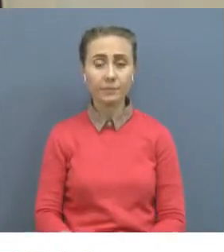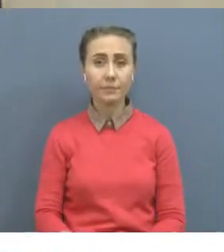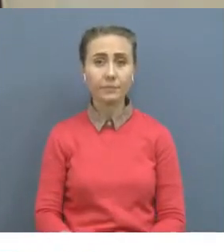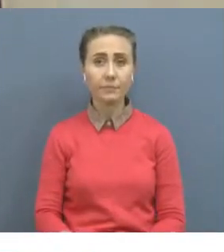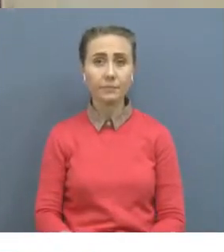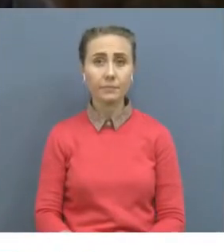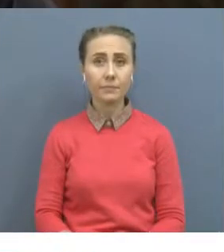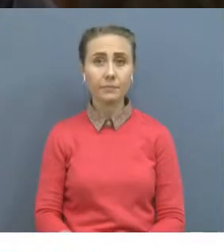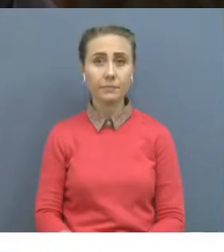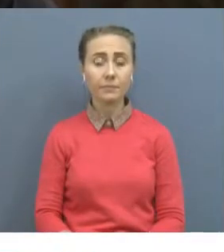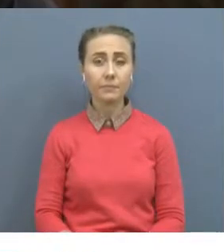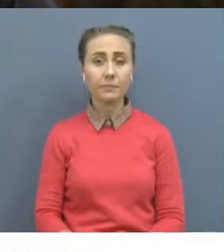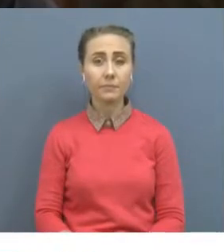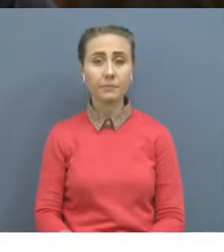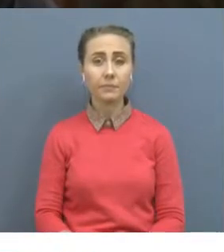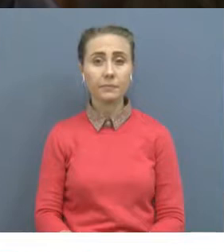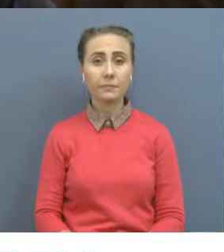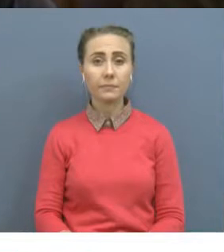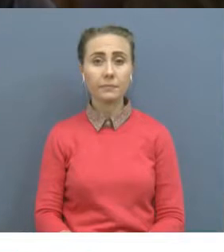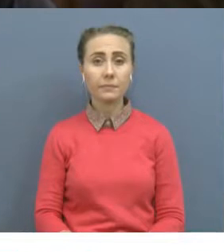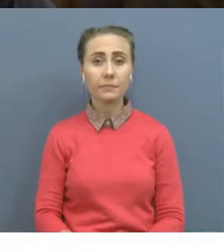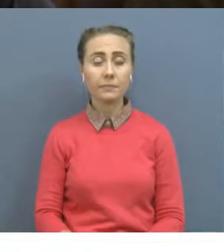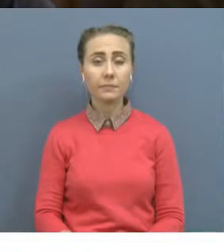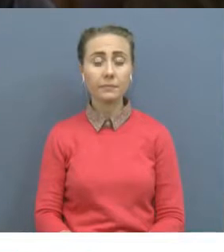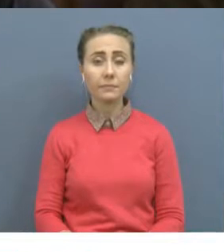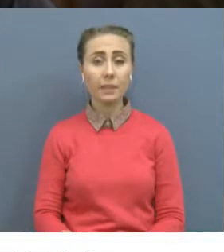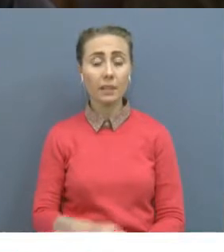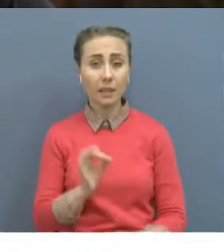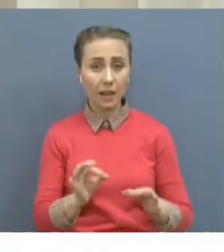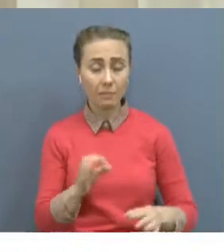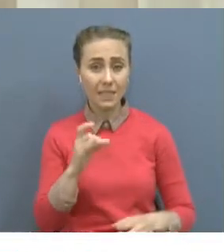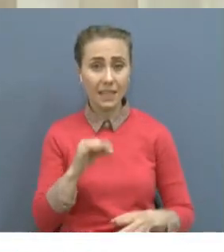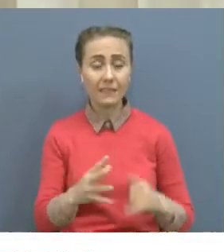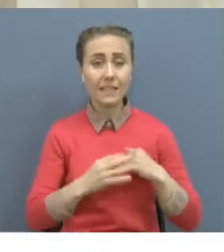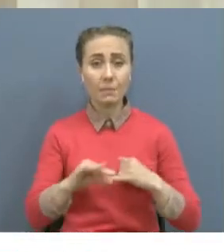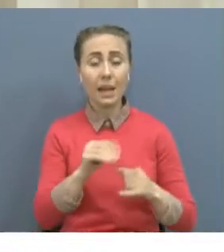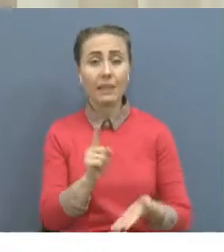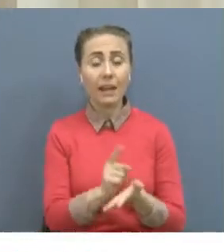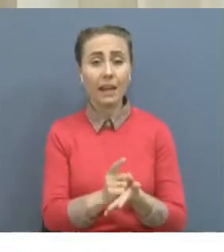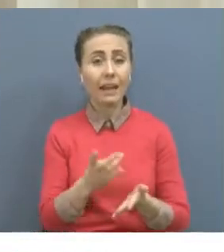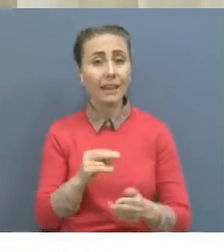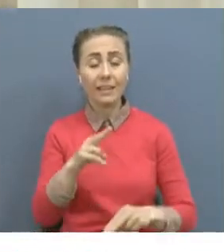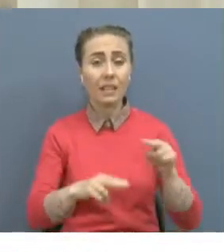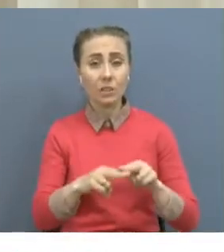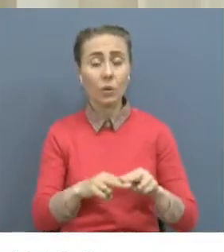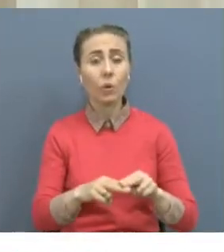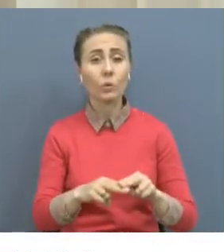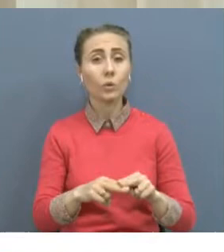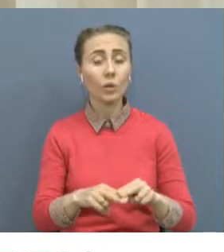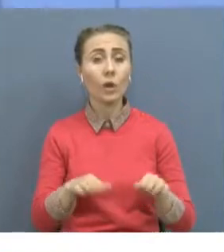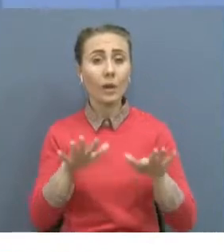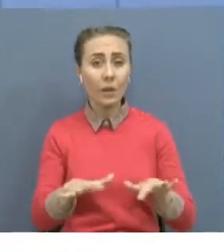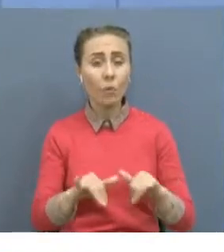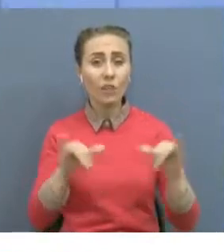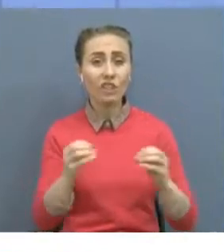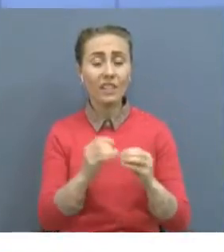өте іс. Егерілмеген алқапқа жер салығының базалық мүлшірлемесі ол несі артты. Бұл жерді егілікке жаратқай құры емденгендерге